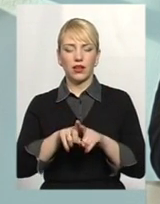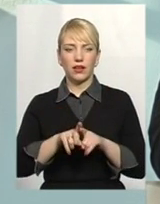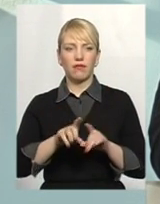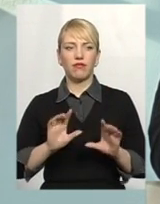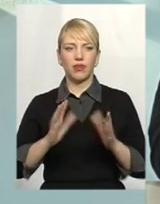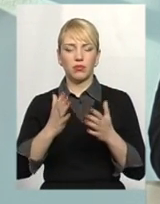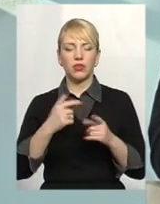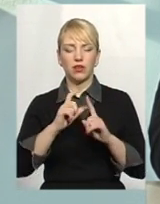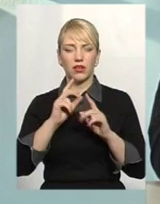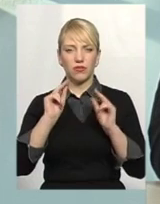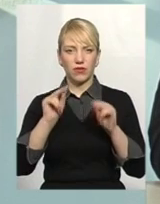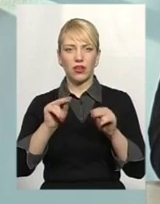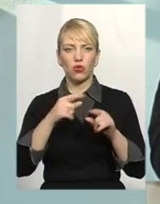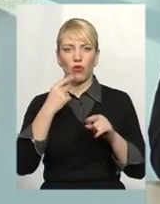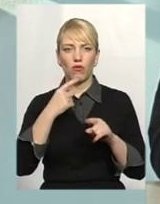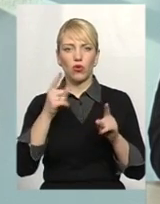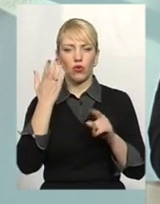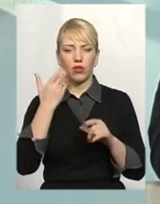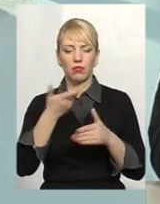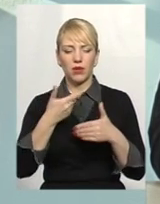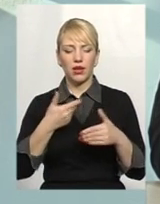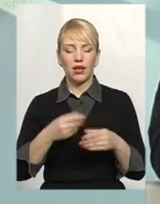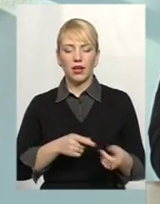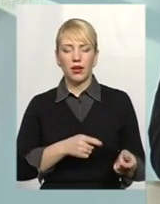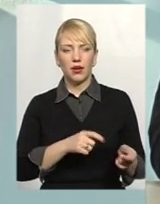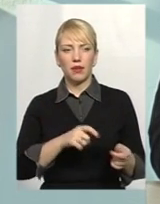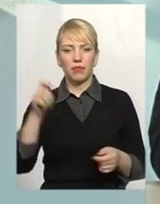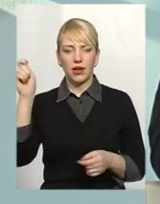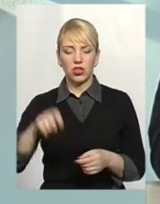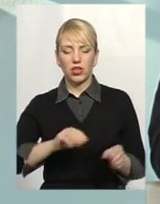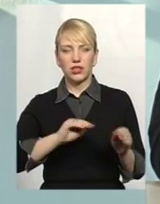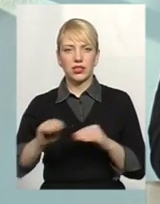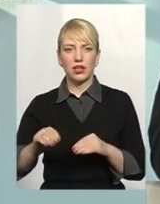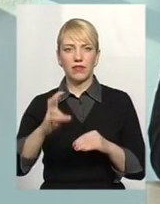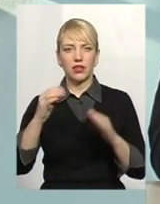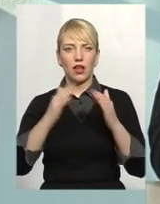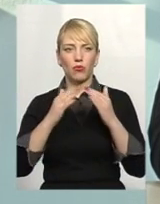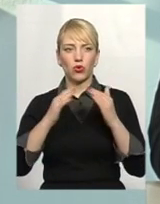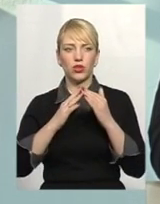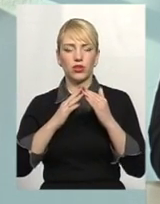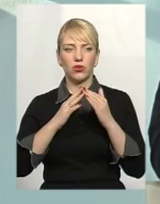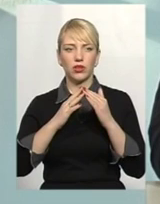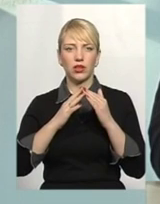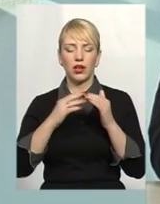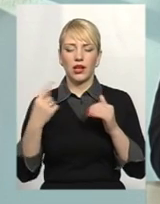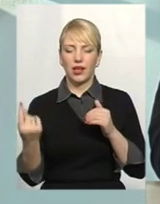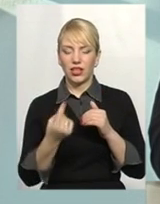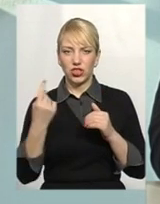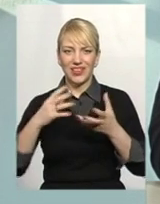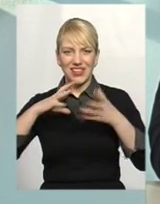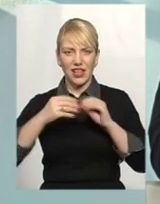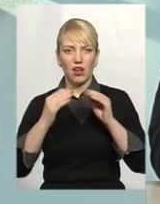відверто говору, коли ми приїжджали ставити на будинок загальнобудинковий лічильник, і, як правило,